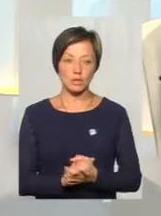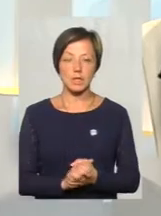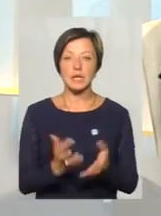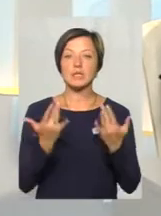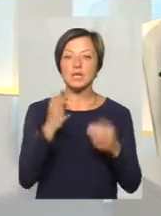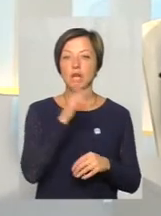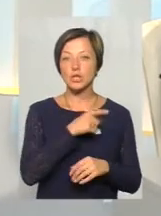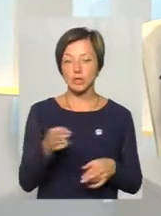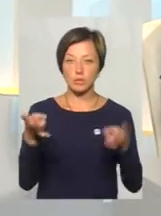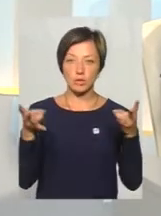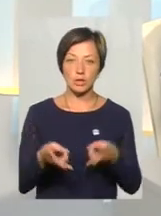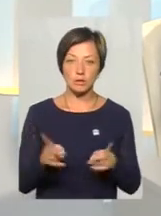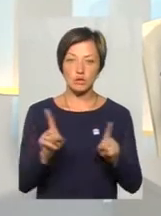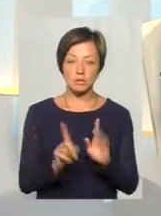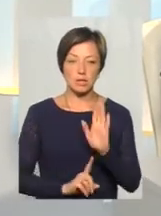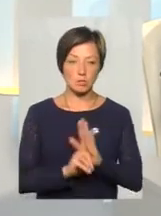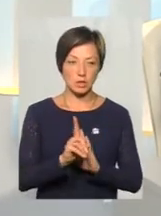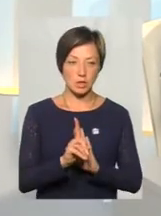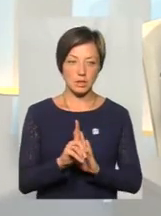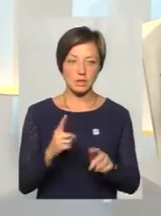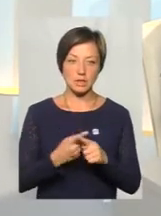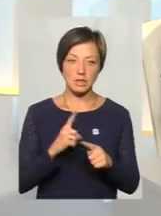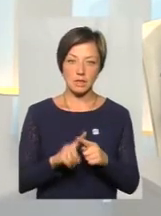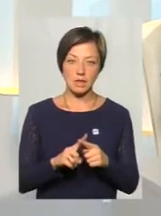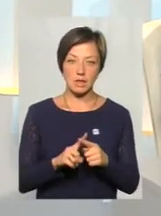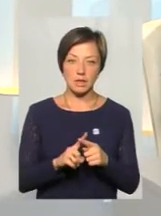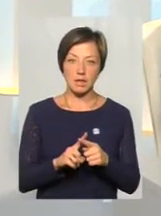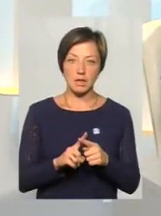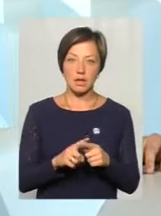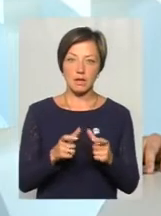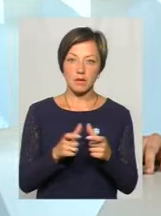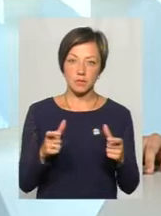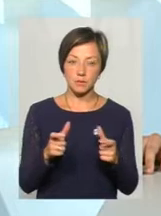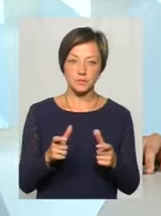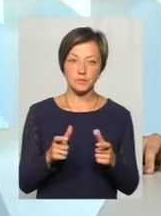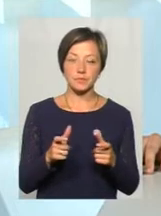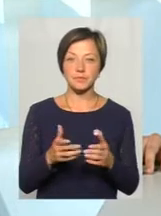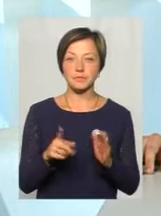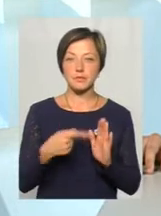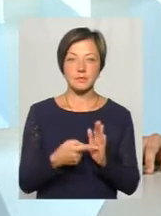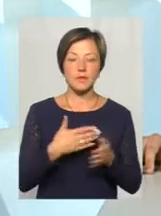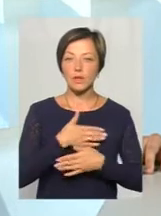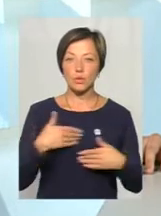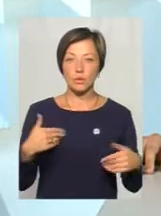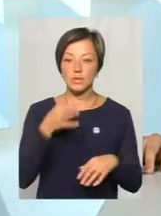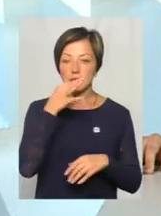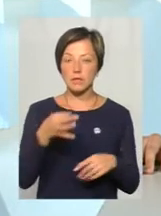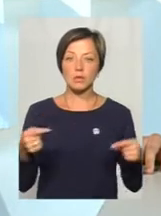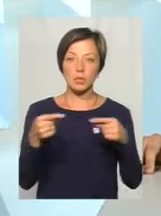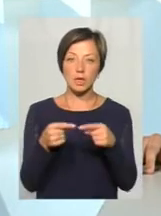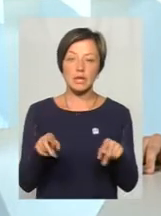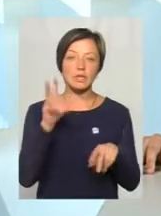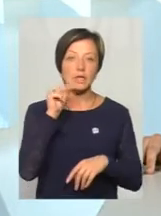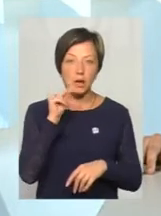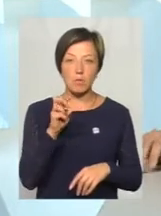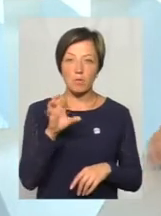часу потрібно для того, щоб запустити, все ж таки, і коли він почне діяти? Орієнтовно. Тут не хочеться називати конкретні терміни, тому що,